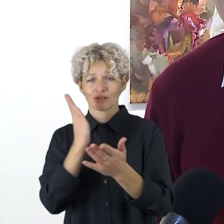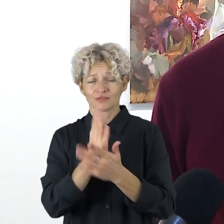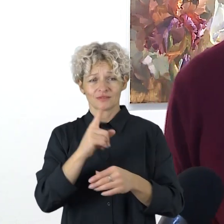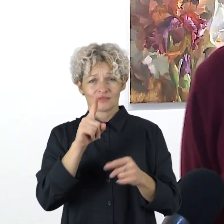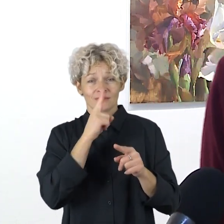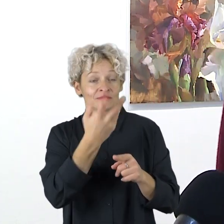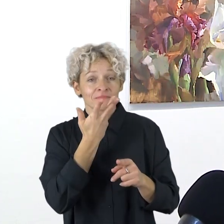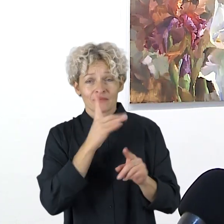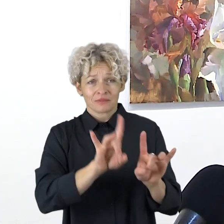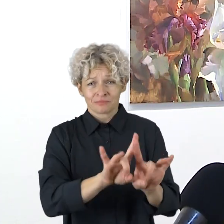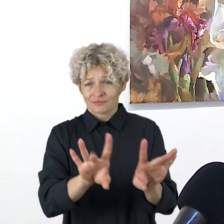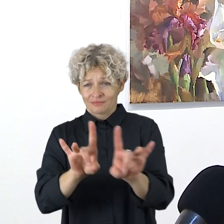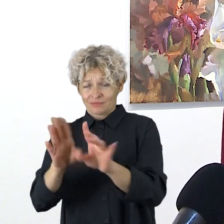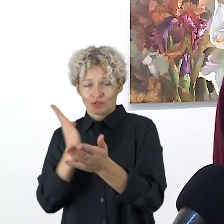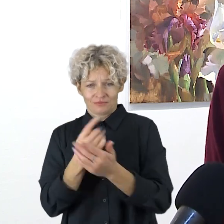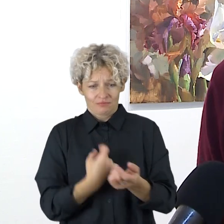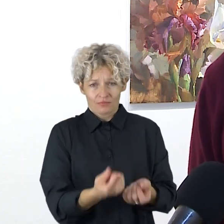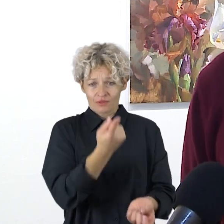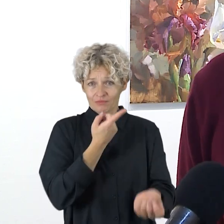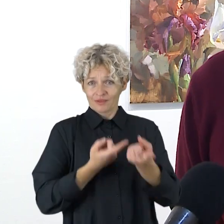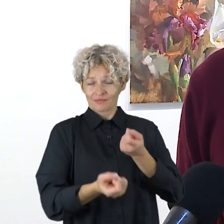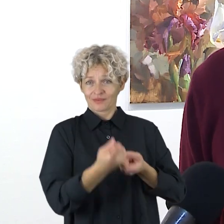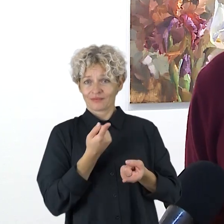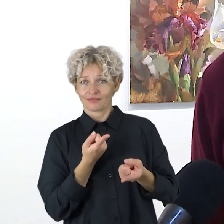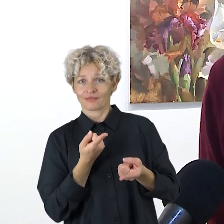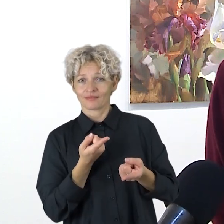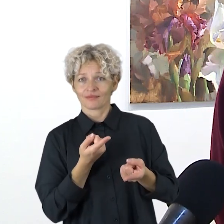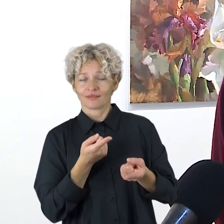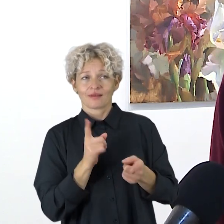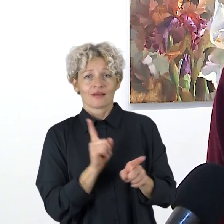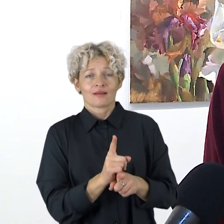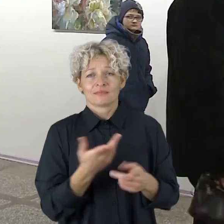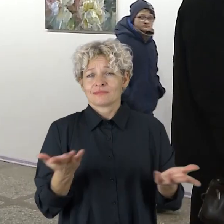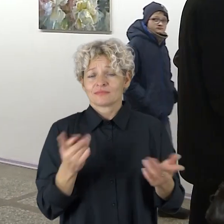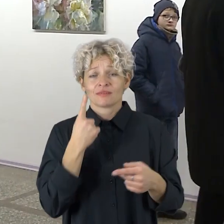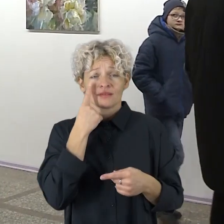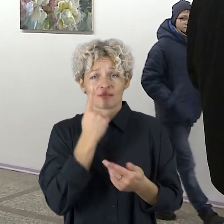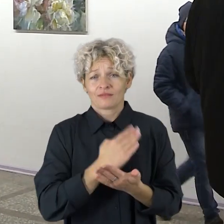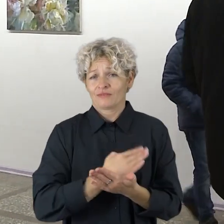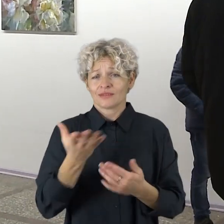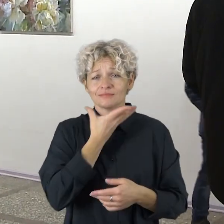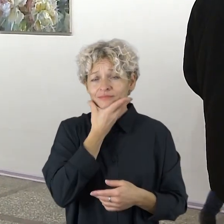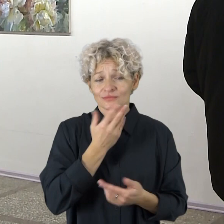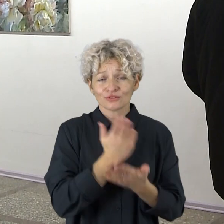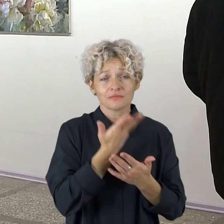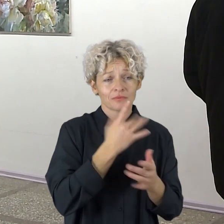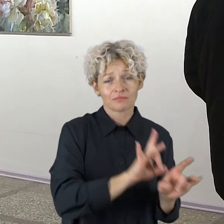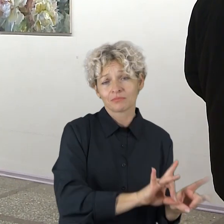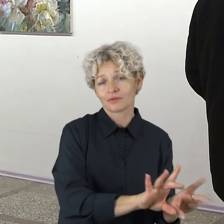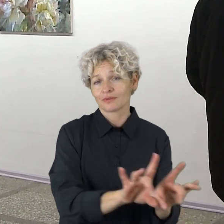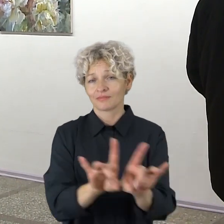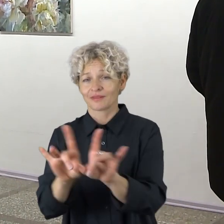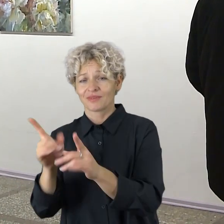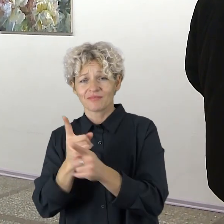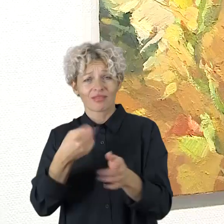atsiranda koloritas tam tikras. Ir tų tokių atrodytų ryškių spalvų, kontrastingų